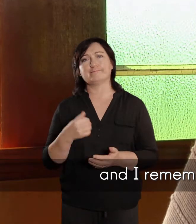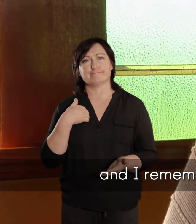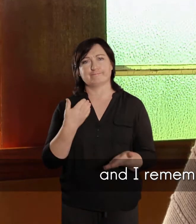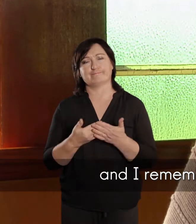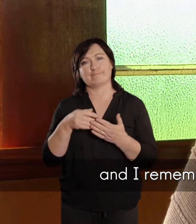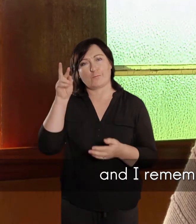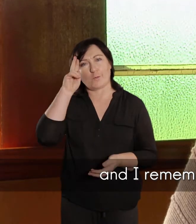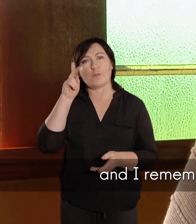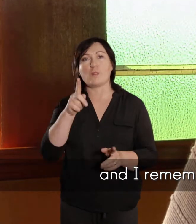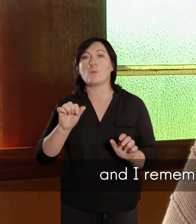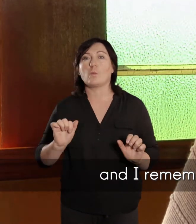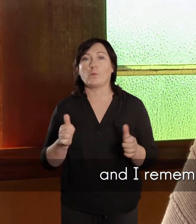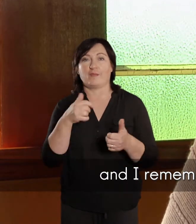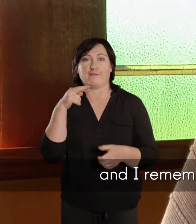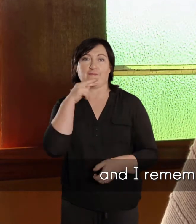goeie vrydag